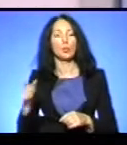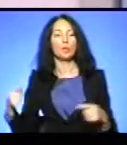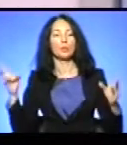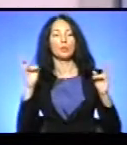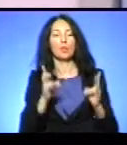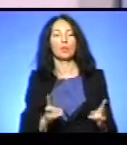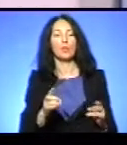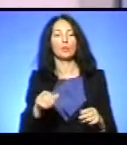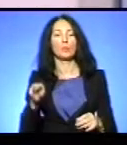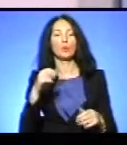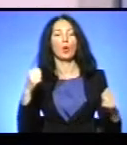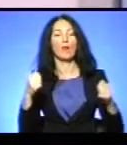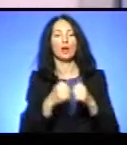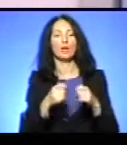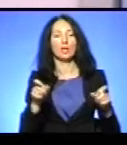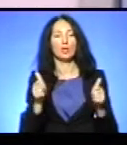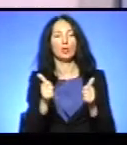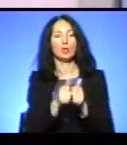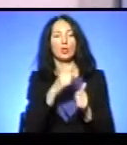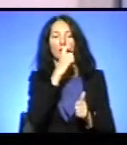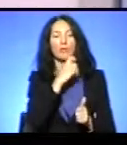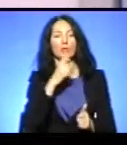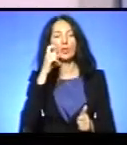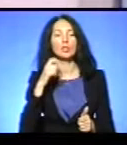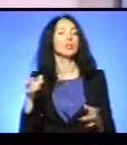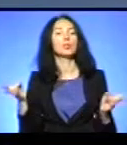потрібні донори крові. Далі коротко про інші події дня.